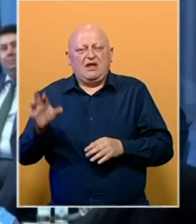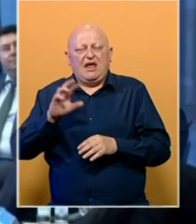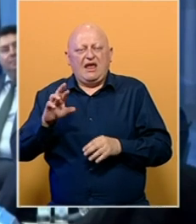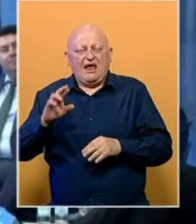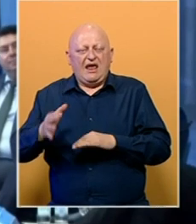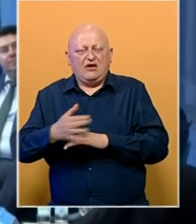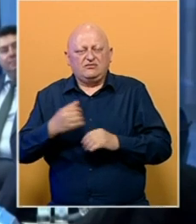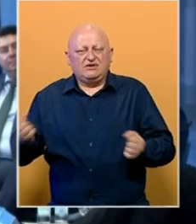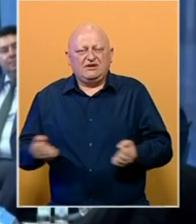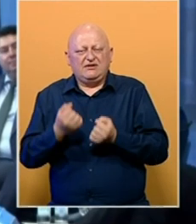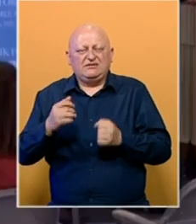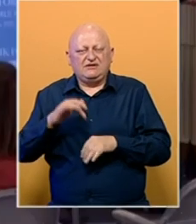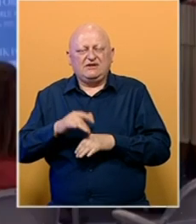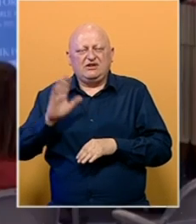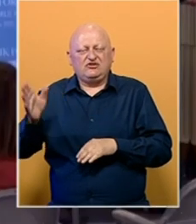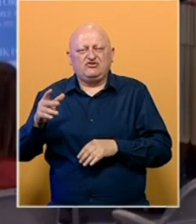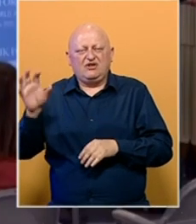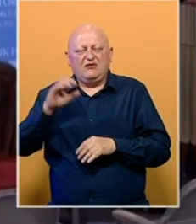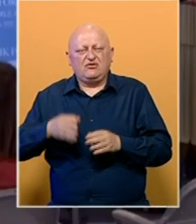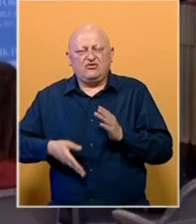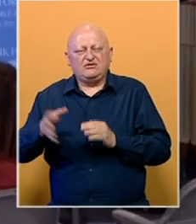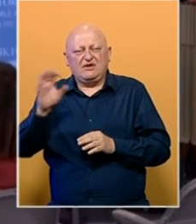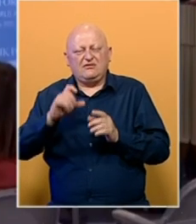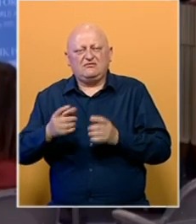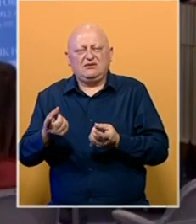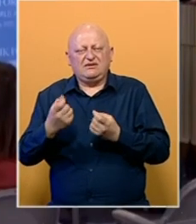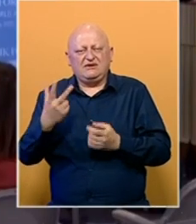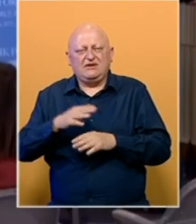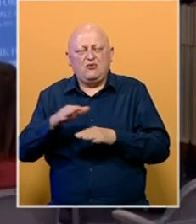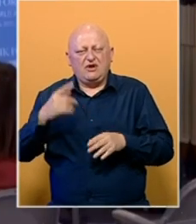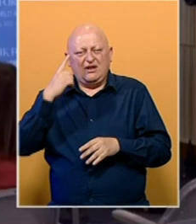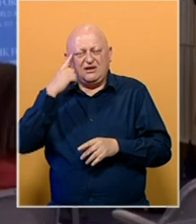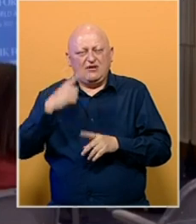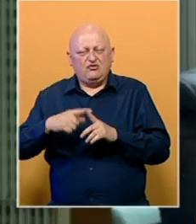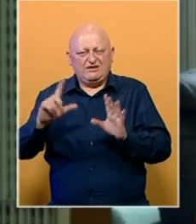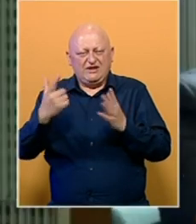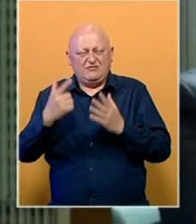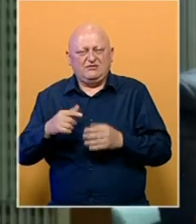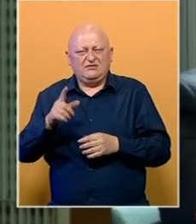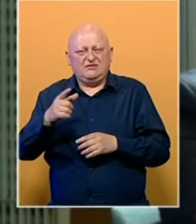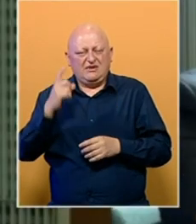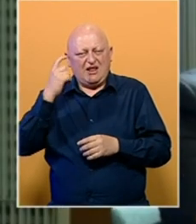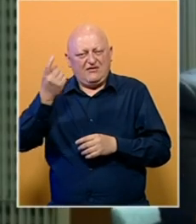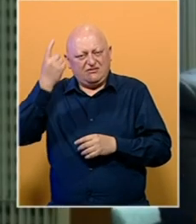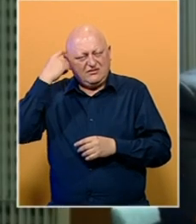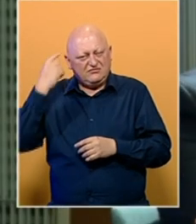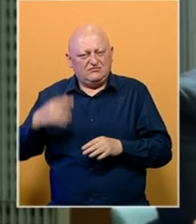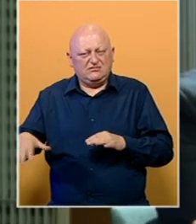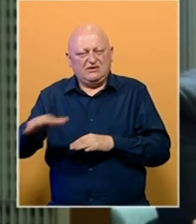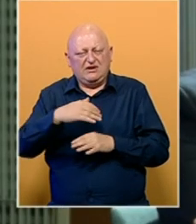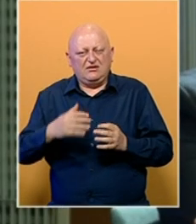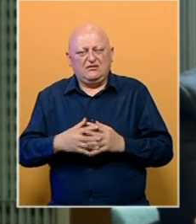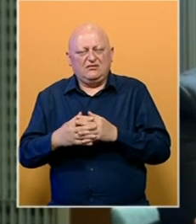razvoj Srednje i Istočne Europe kroz Europsku uniju, inicijative Tri Mora i Kina Plus 17. Glavna tajnica viječa za regionalnu